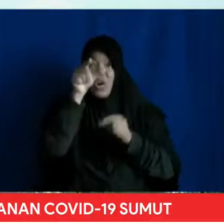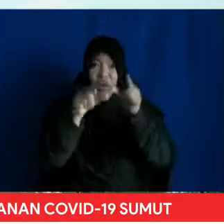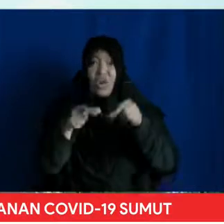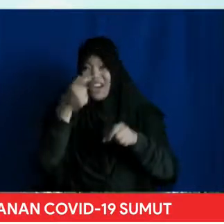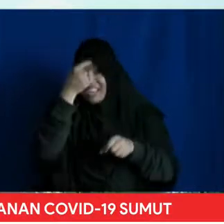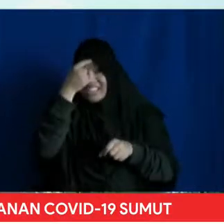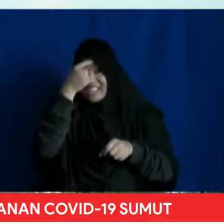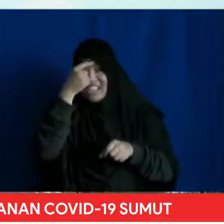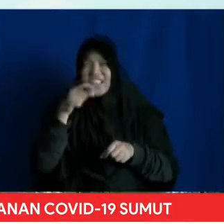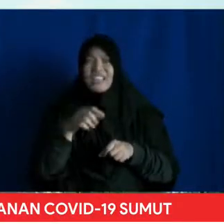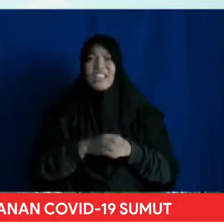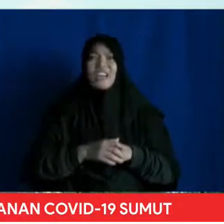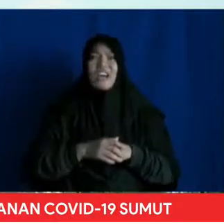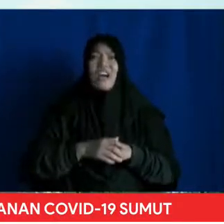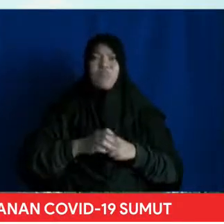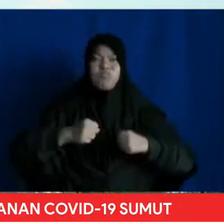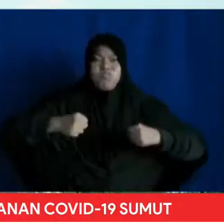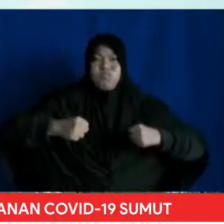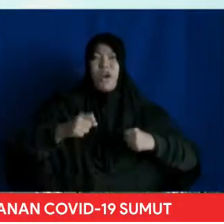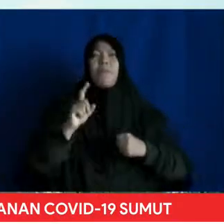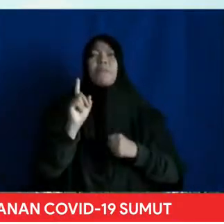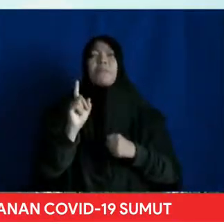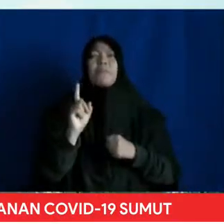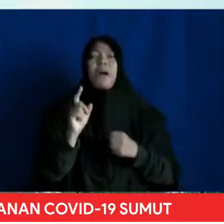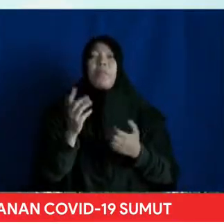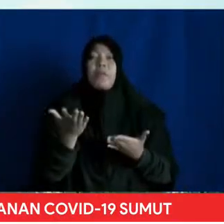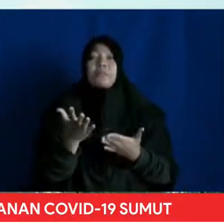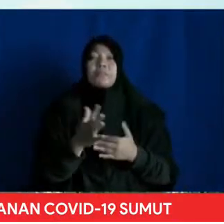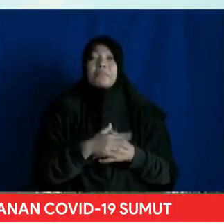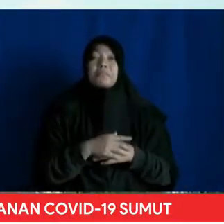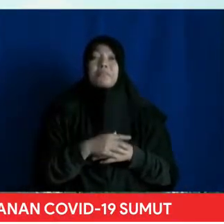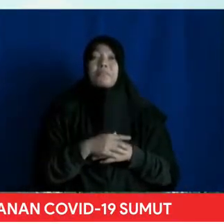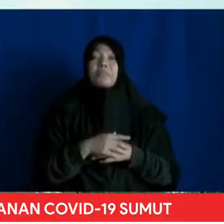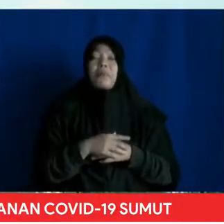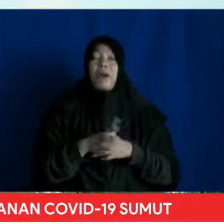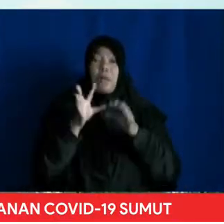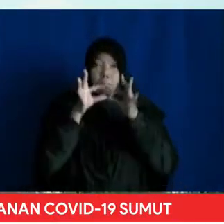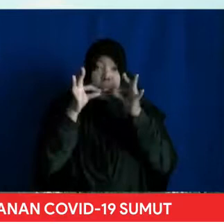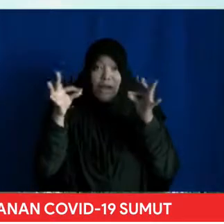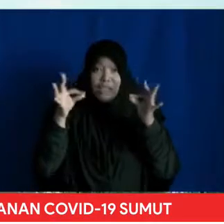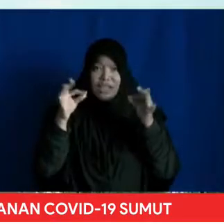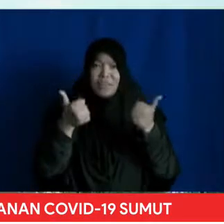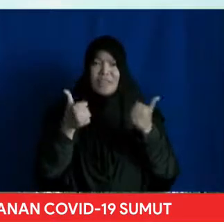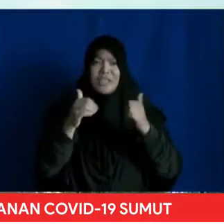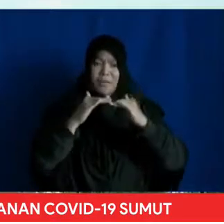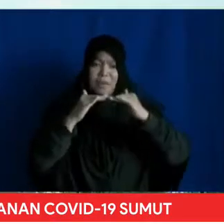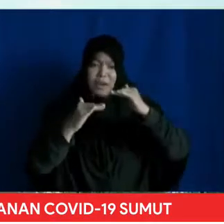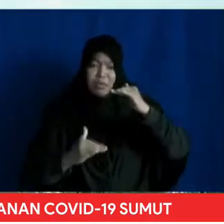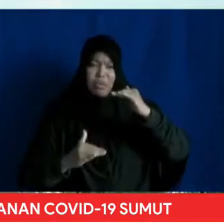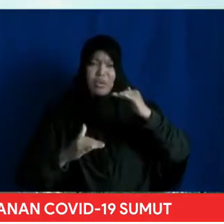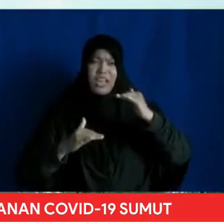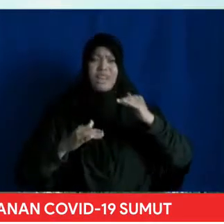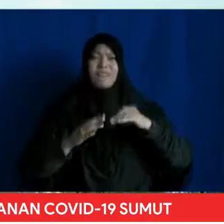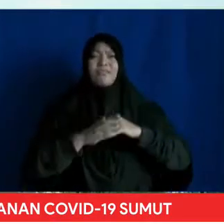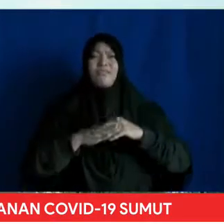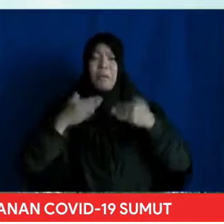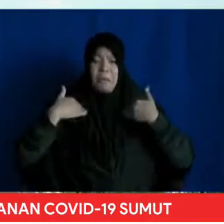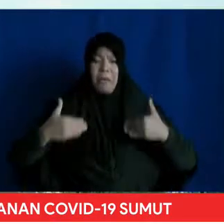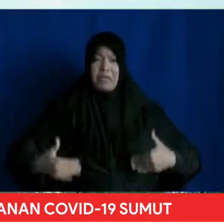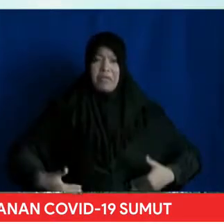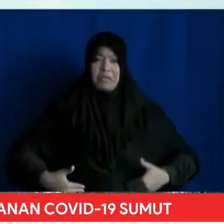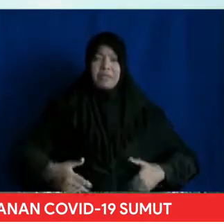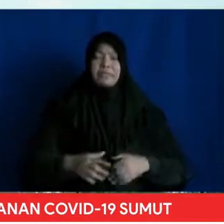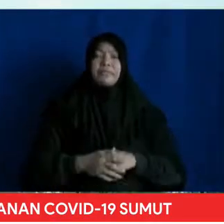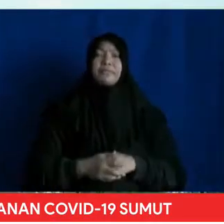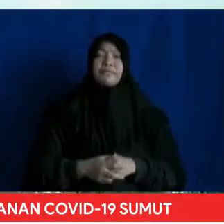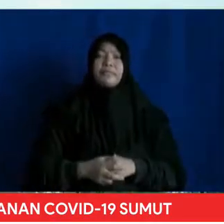penyakit pembuluh darah Kalau yang kelebihan lemak Berpuasa bisa menurunkan berat badan Sehingga memperbaiki imunitasnya